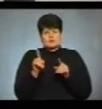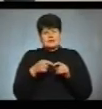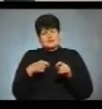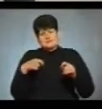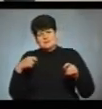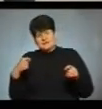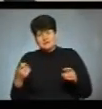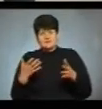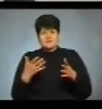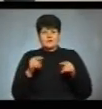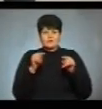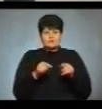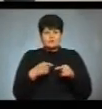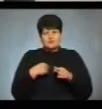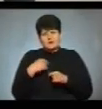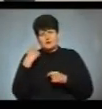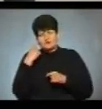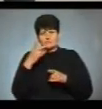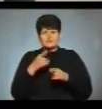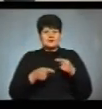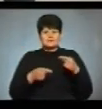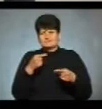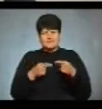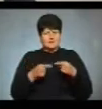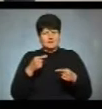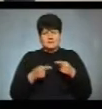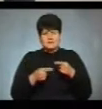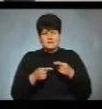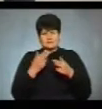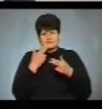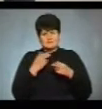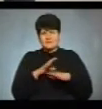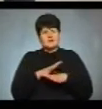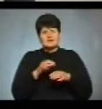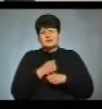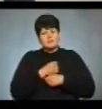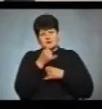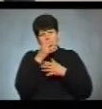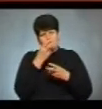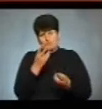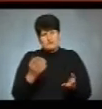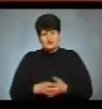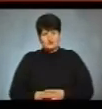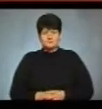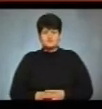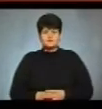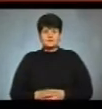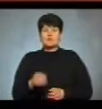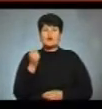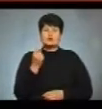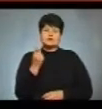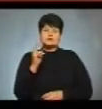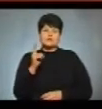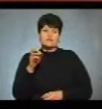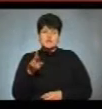затягнутися. Тому, я думаю, що дебатів класичних, на жаль, ми не зможемо побачити. 11 квітня